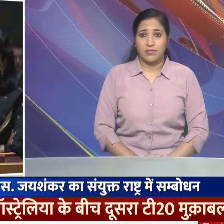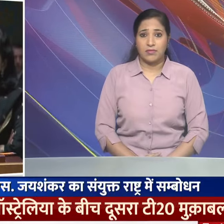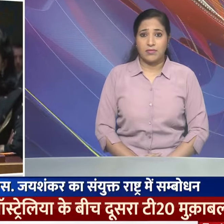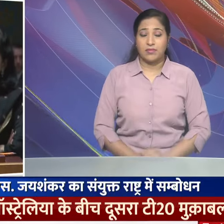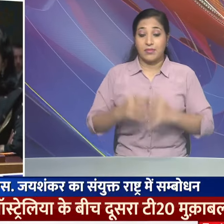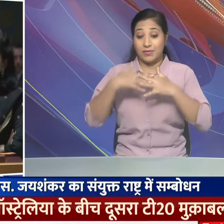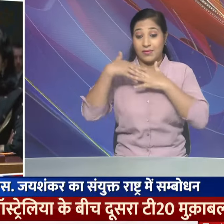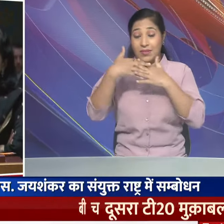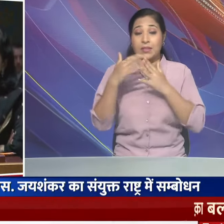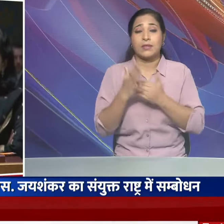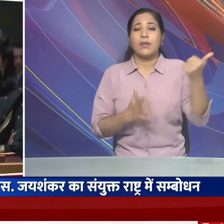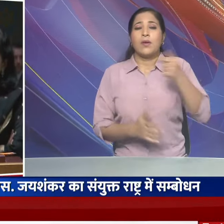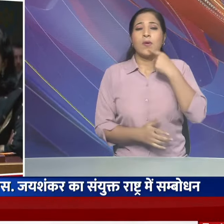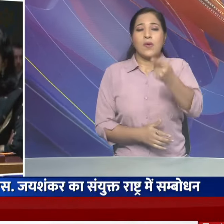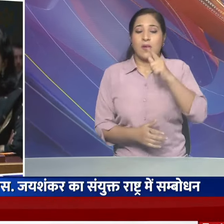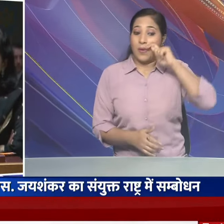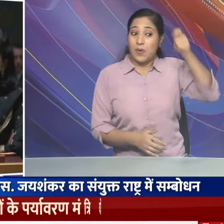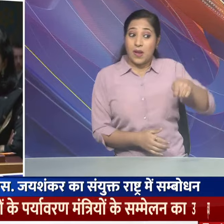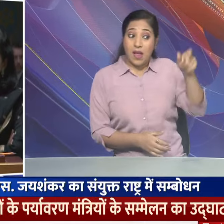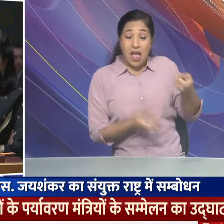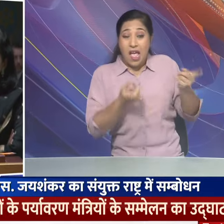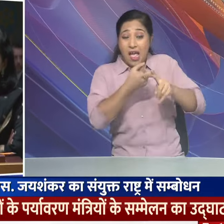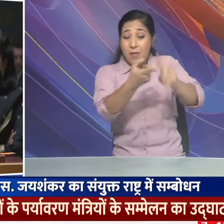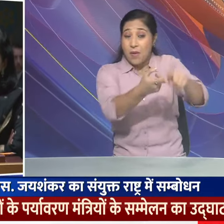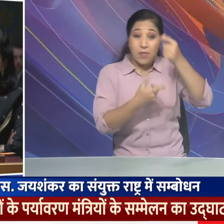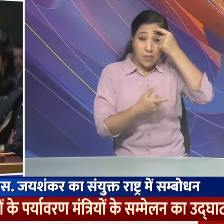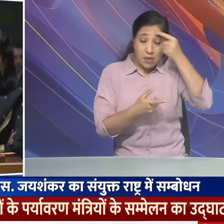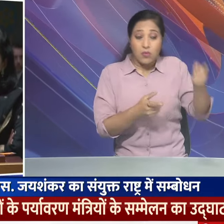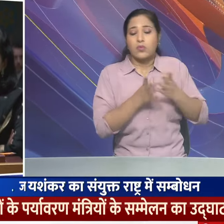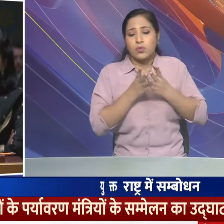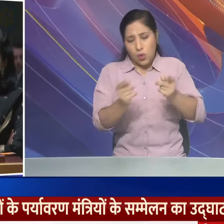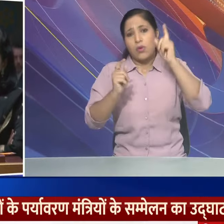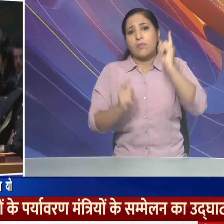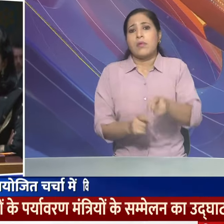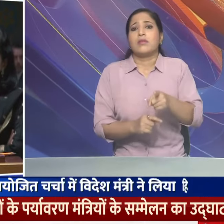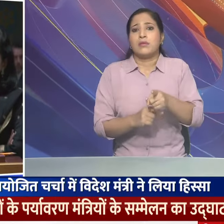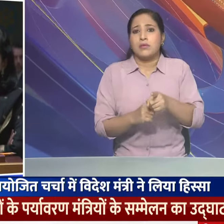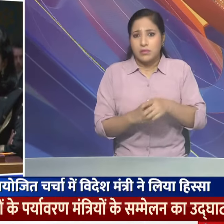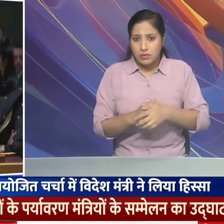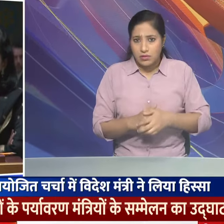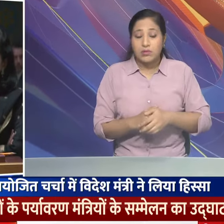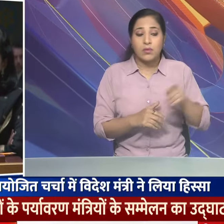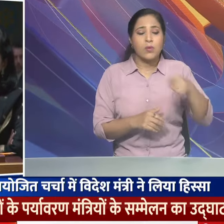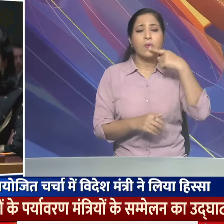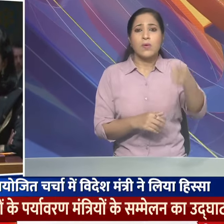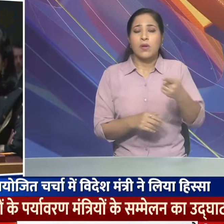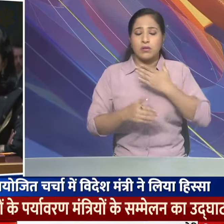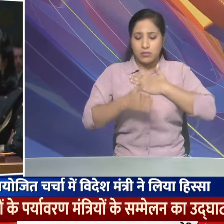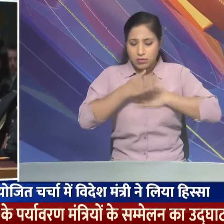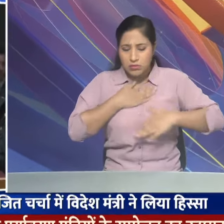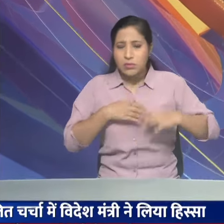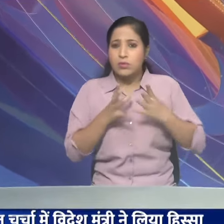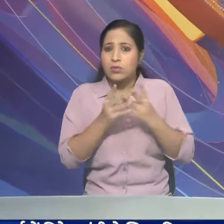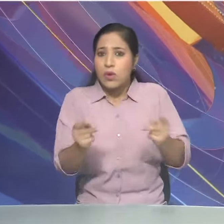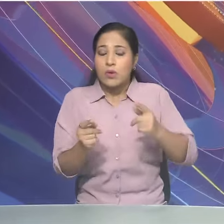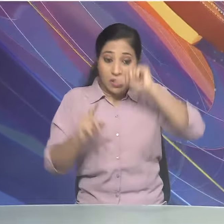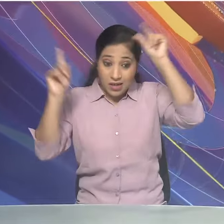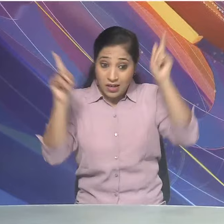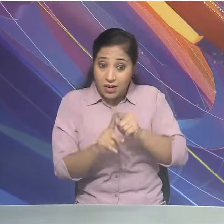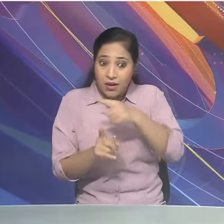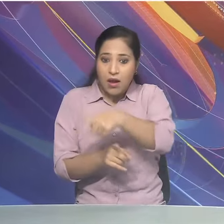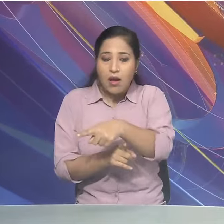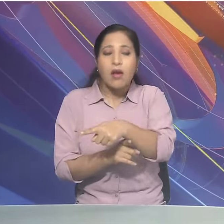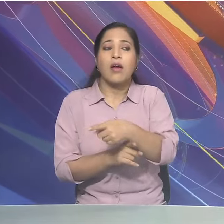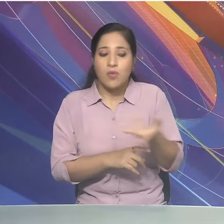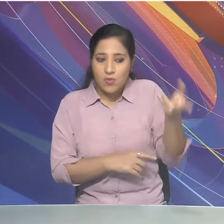विदेश मंत्री ने कहा कि यूकरेन संकट का फौरी तोर पर हल निकाला जाना चाहिए उन्होंने शांतिपूर्ण हल की भारत की मांग